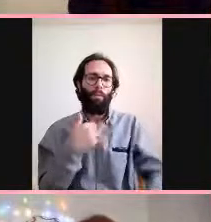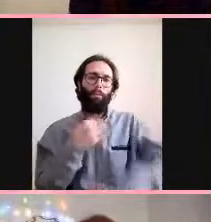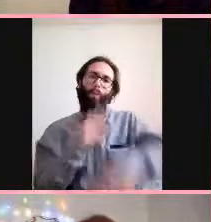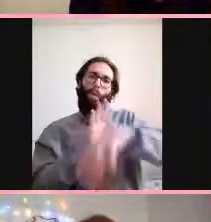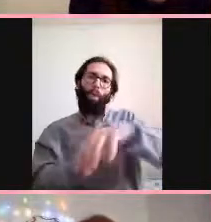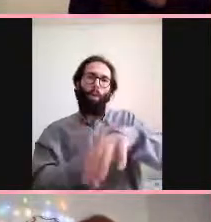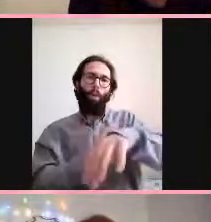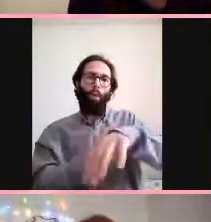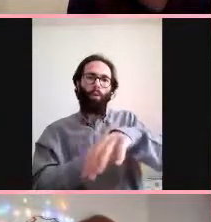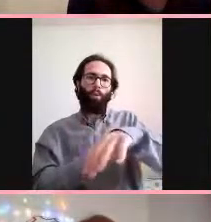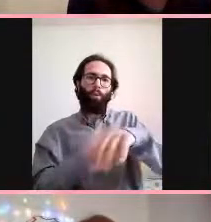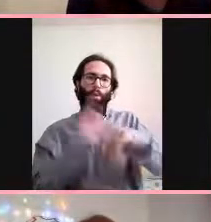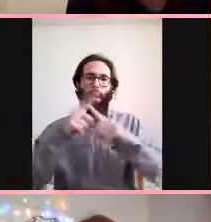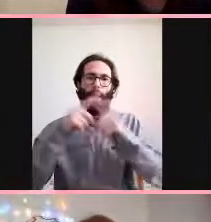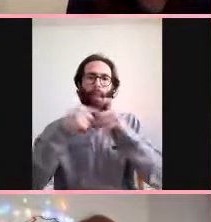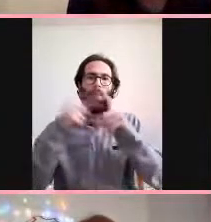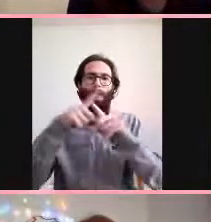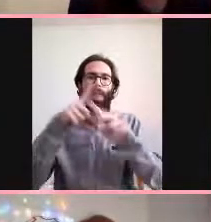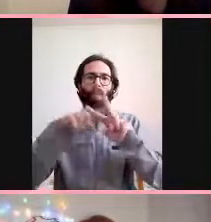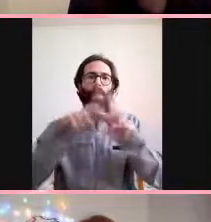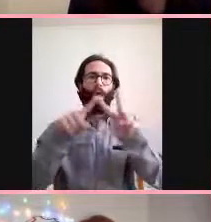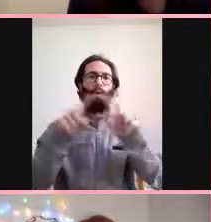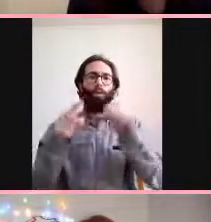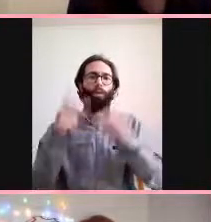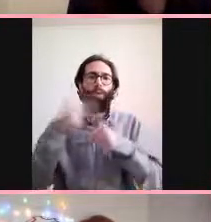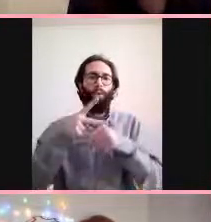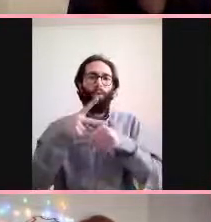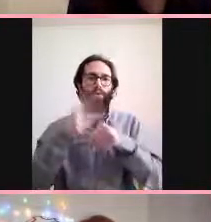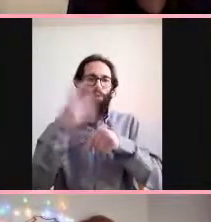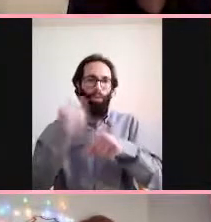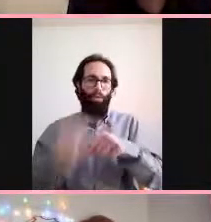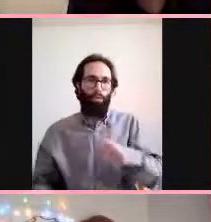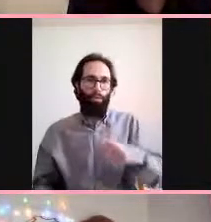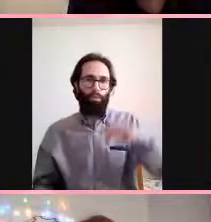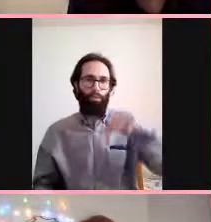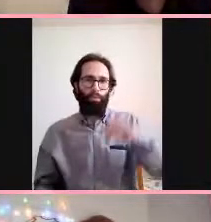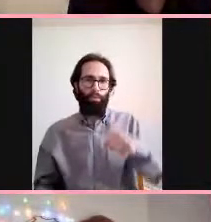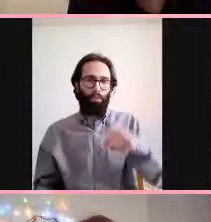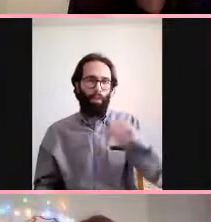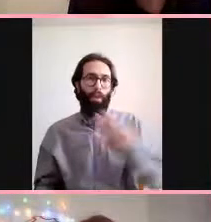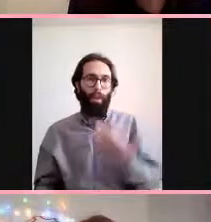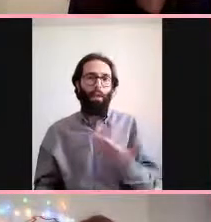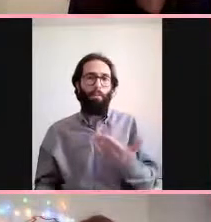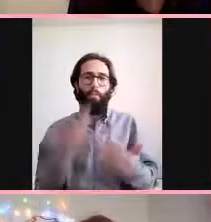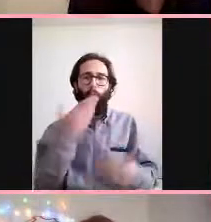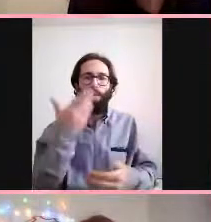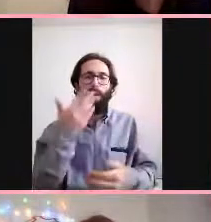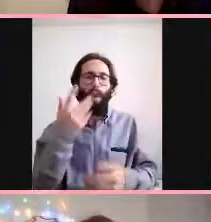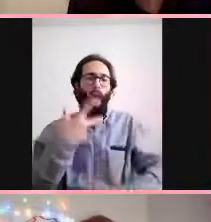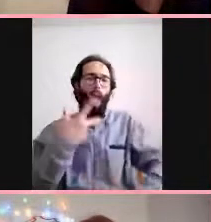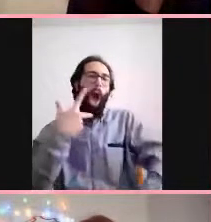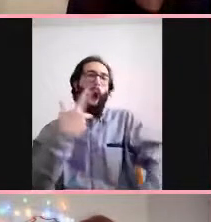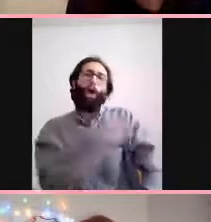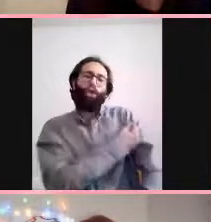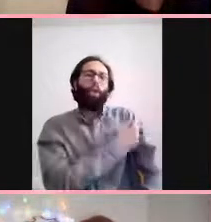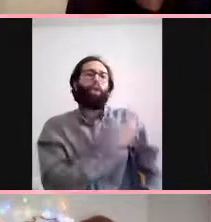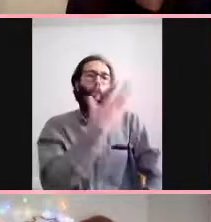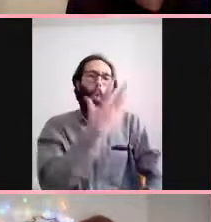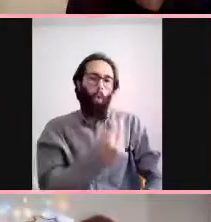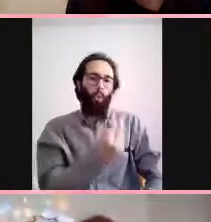tetanoz olmuştu onun için vücudu önce çok az bir hasta ediyor zaten hani o aşı öyle çalışıyor